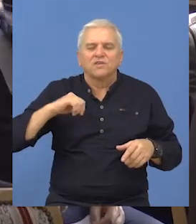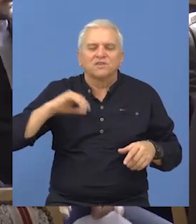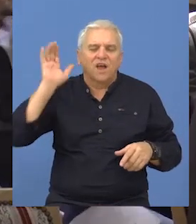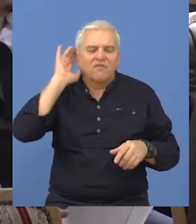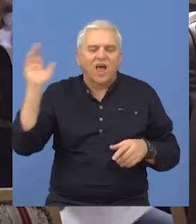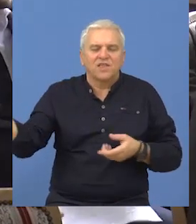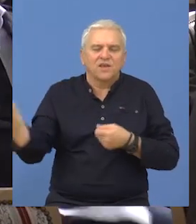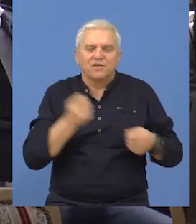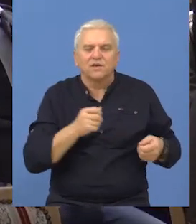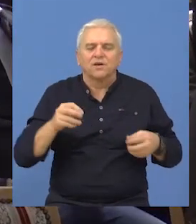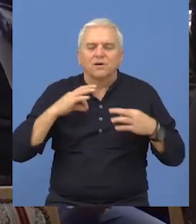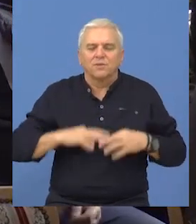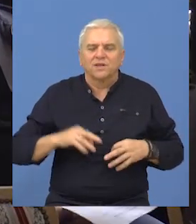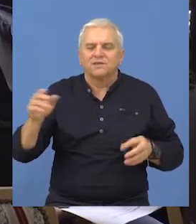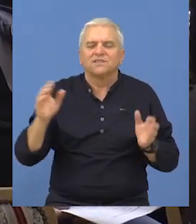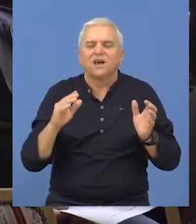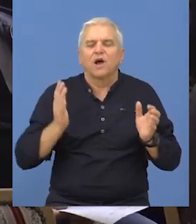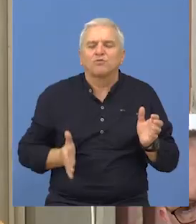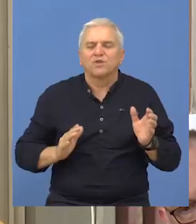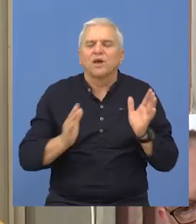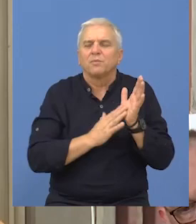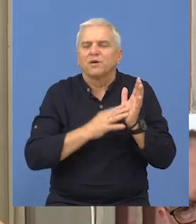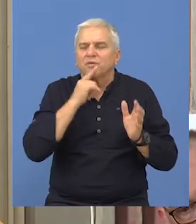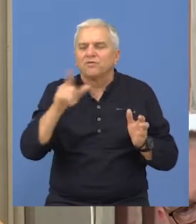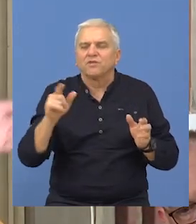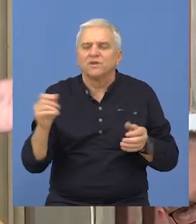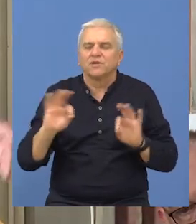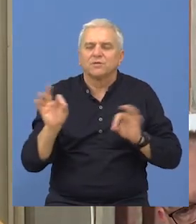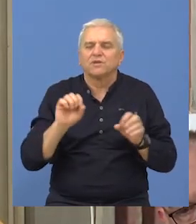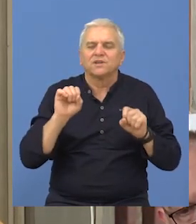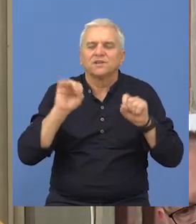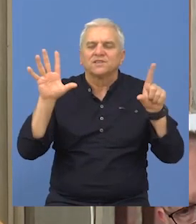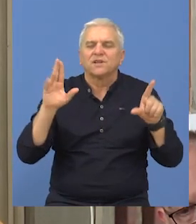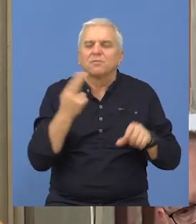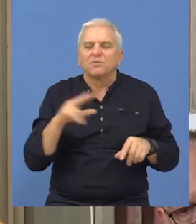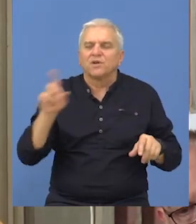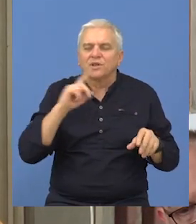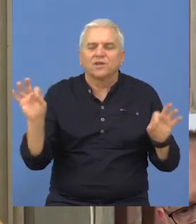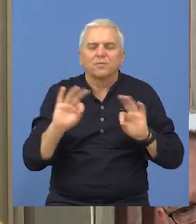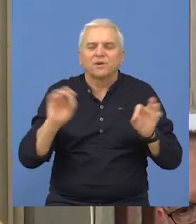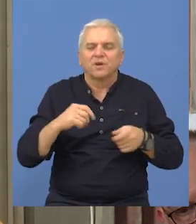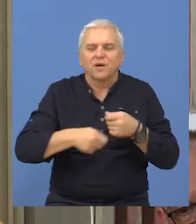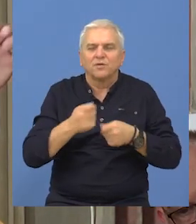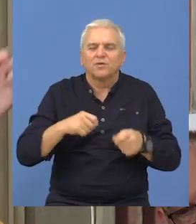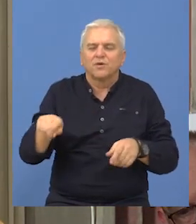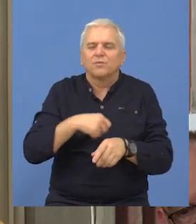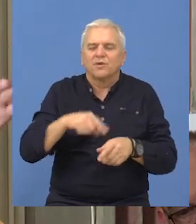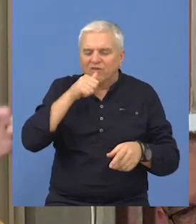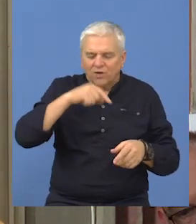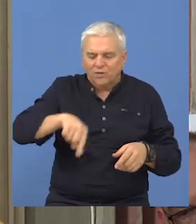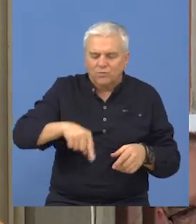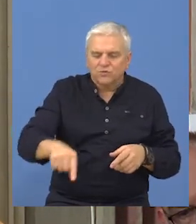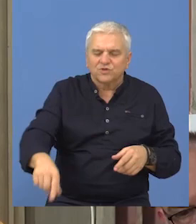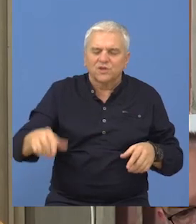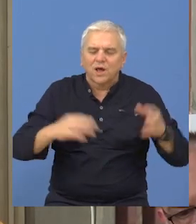pokrenjske vlade, od predsednika Mirovića, da uprezbedimo gotovo 17 milijona dinara za pripremne radove za